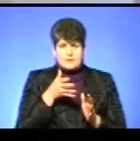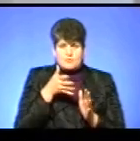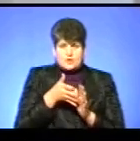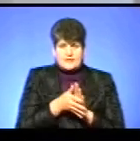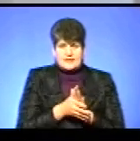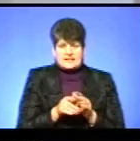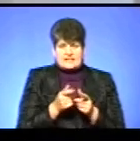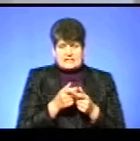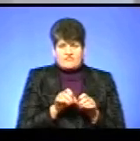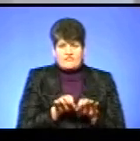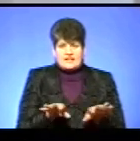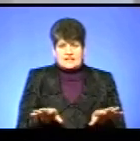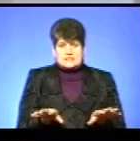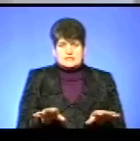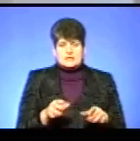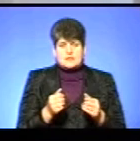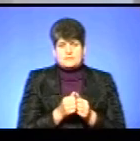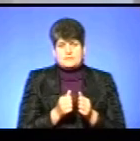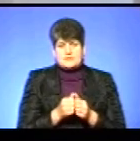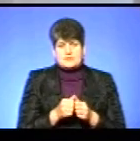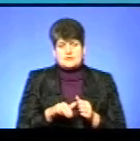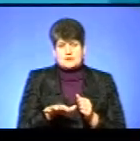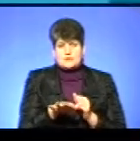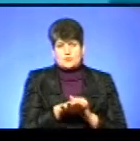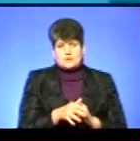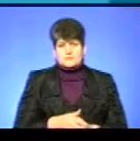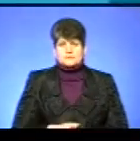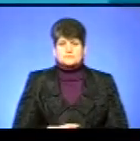інфекція чи хвороба на іншій кисуміжній території чи на інші води тварин.